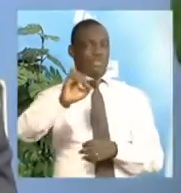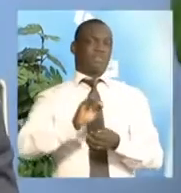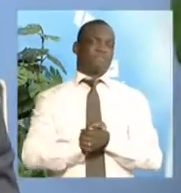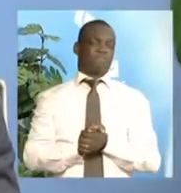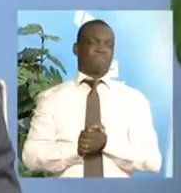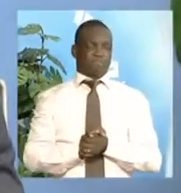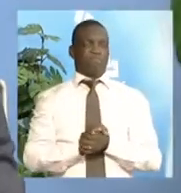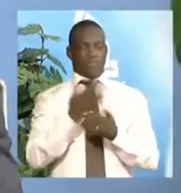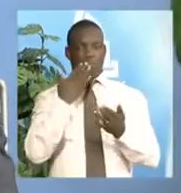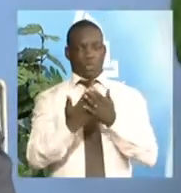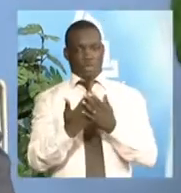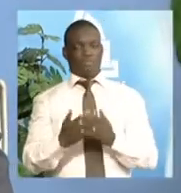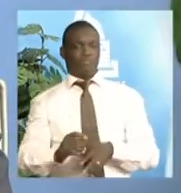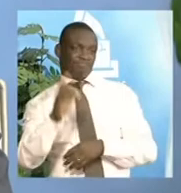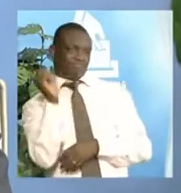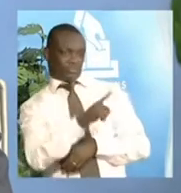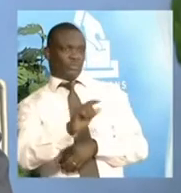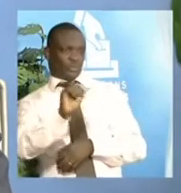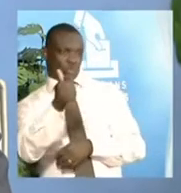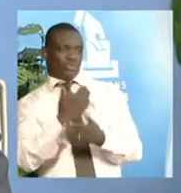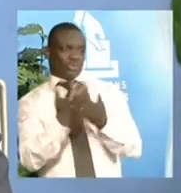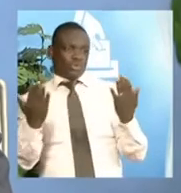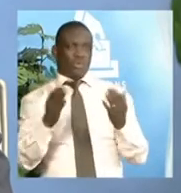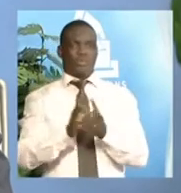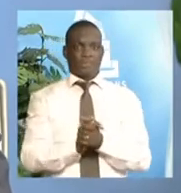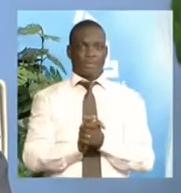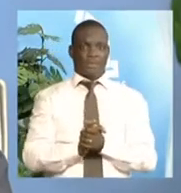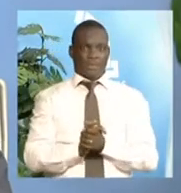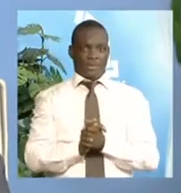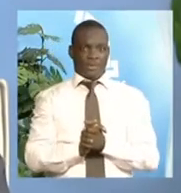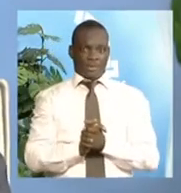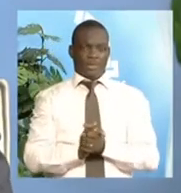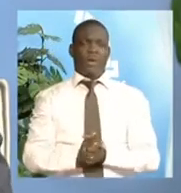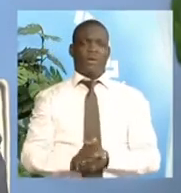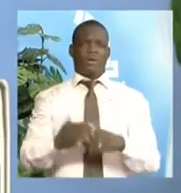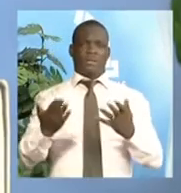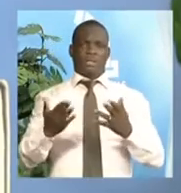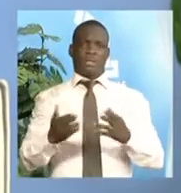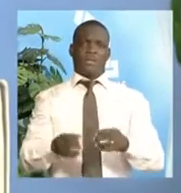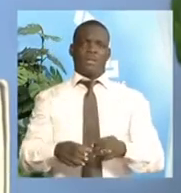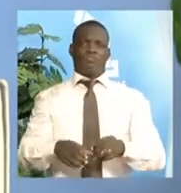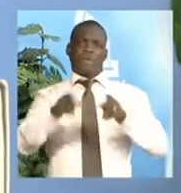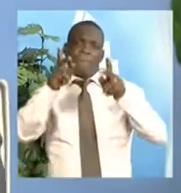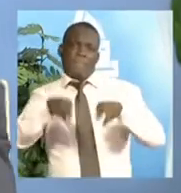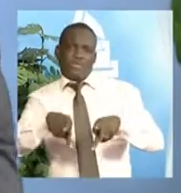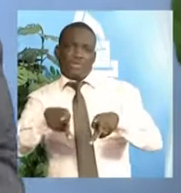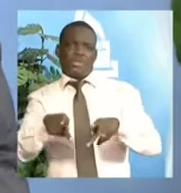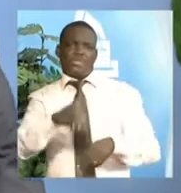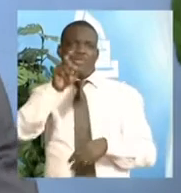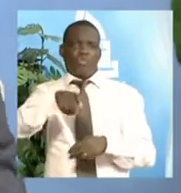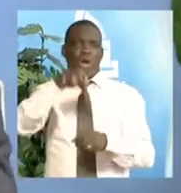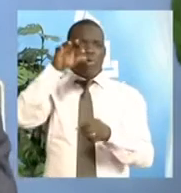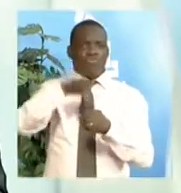Alors, un autre point qui me paraît important, pendant la présidentielle, personnel d'Astrent a voté. Est-ce le cas pendant les